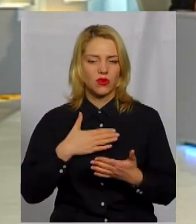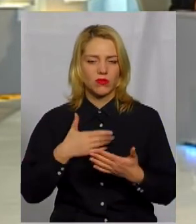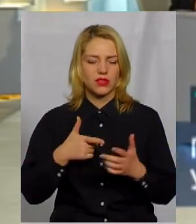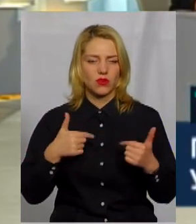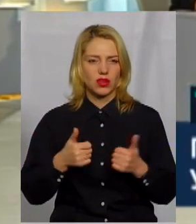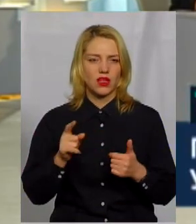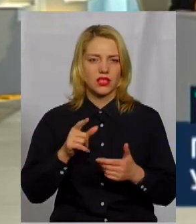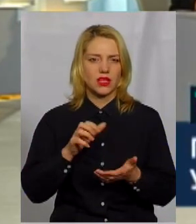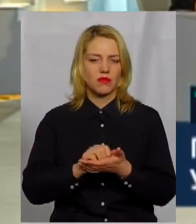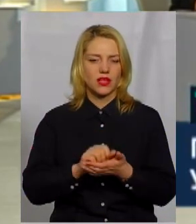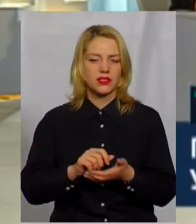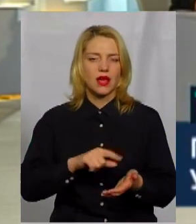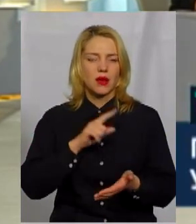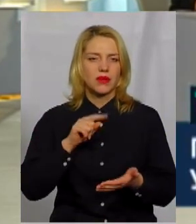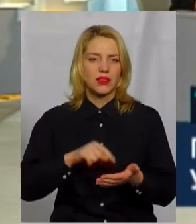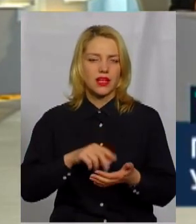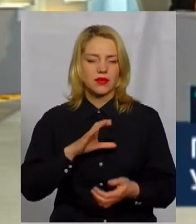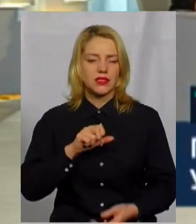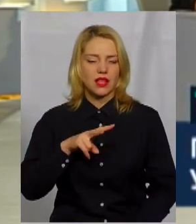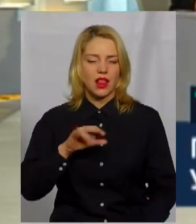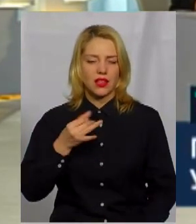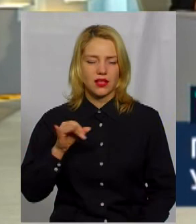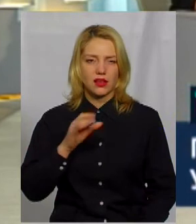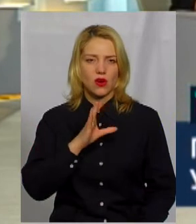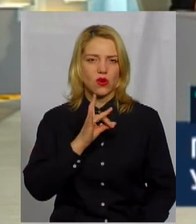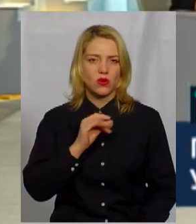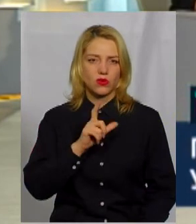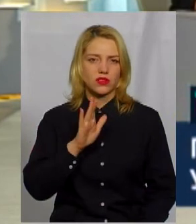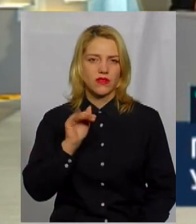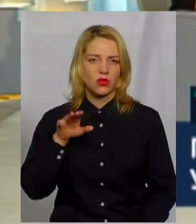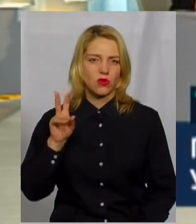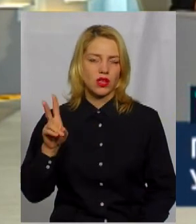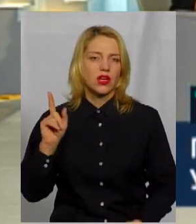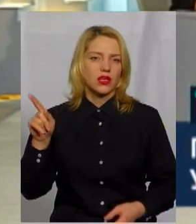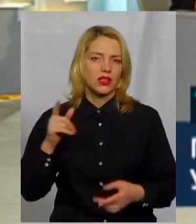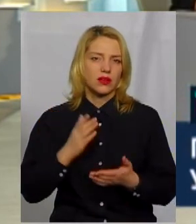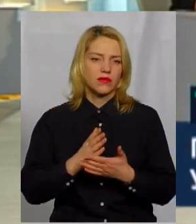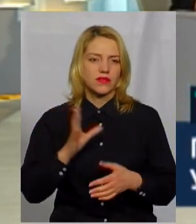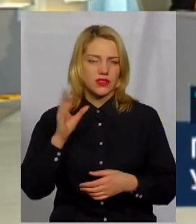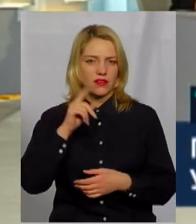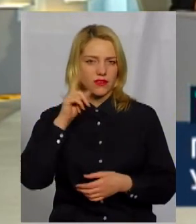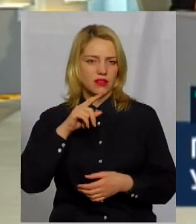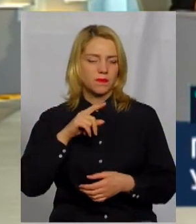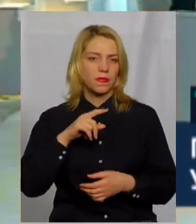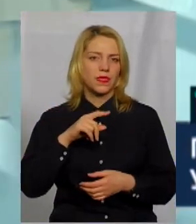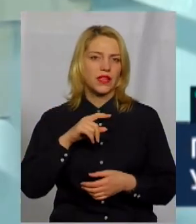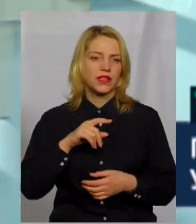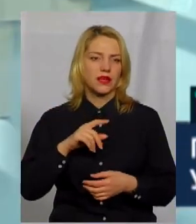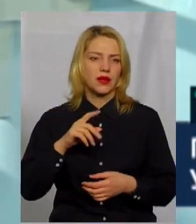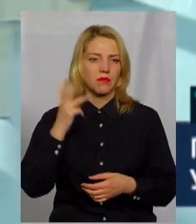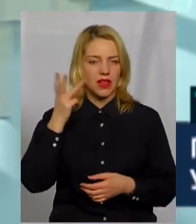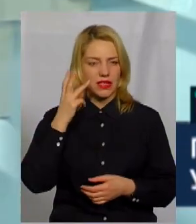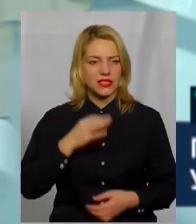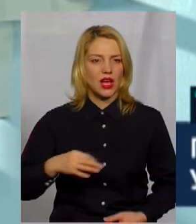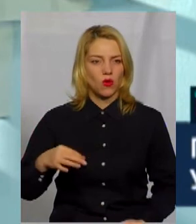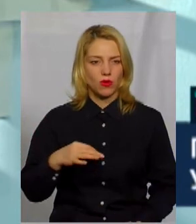займається питаннями сталого розвитку. Тобто, і вони, наскільки дієві, що про них знає вся Хмельницька область майже. Це Наталя Гнатюк.